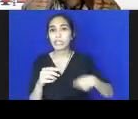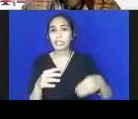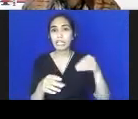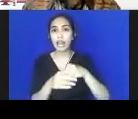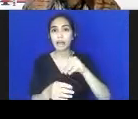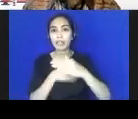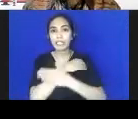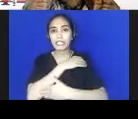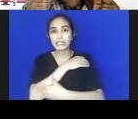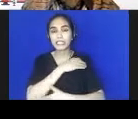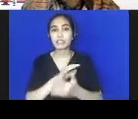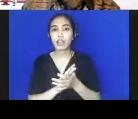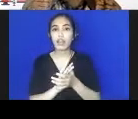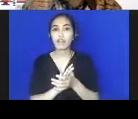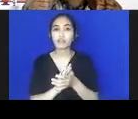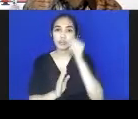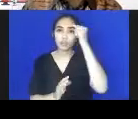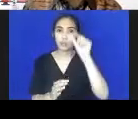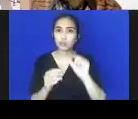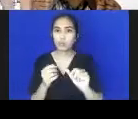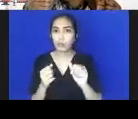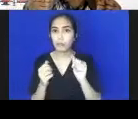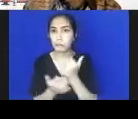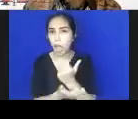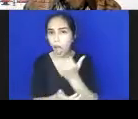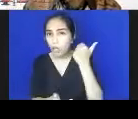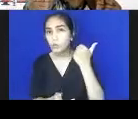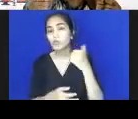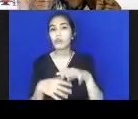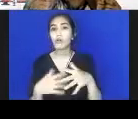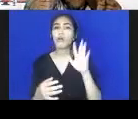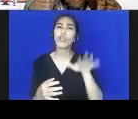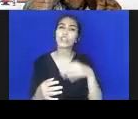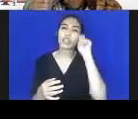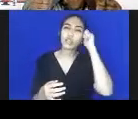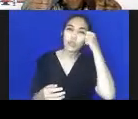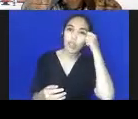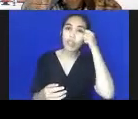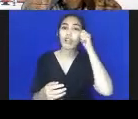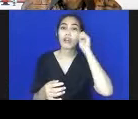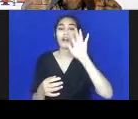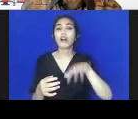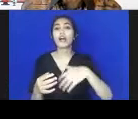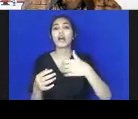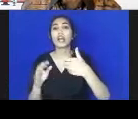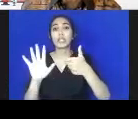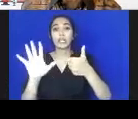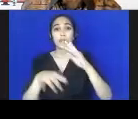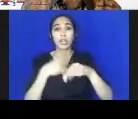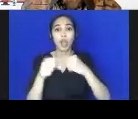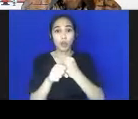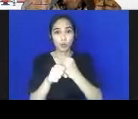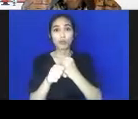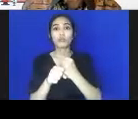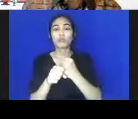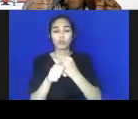Untuk lebih operasional, ternyata ini tidak sederhana. Baru 6 tahun, 6 tahun sesudah perpres